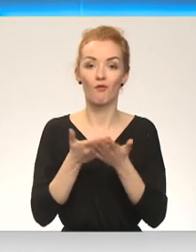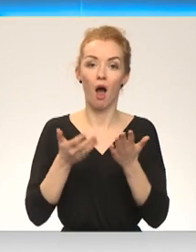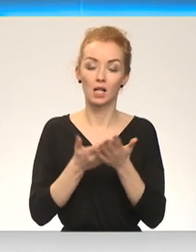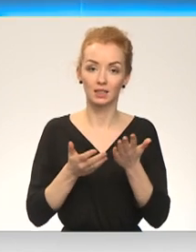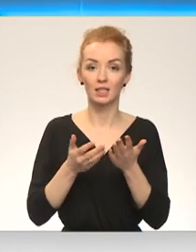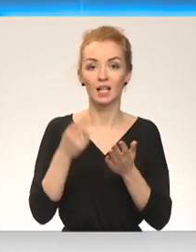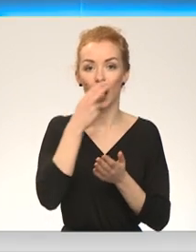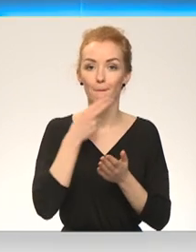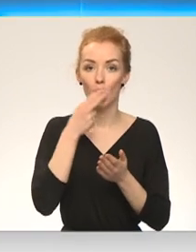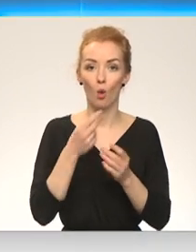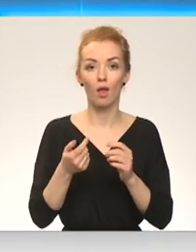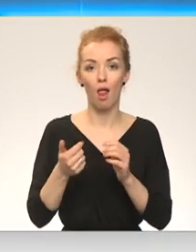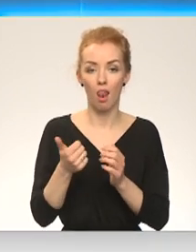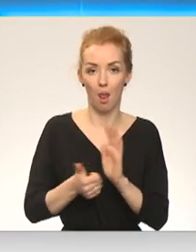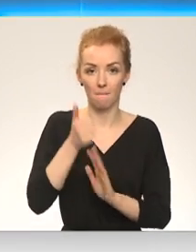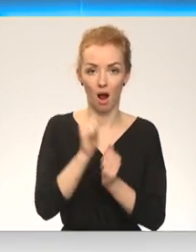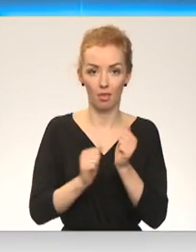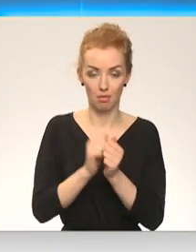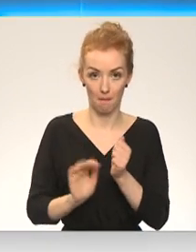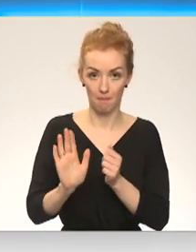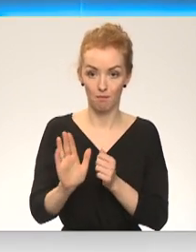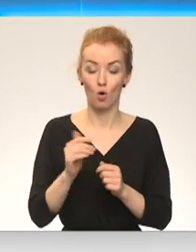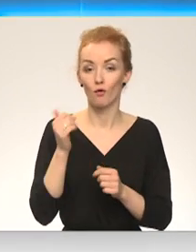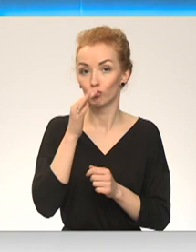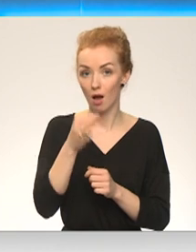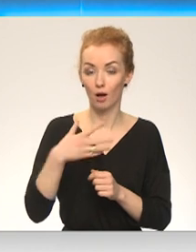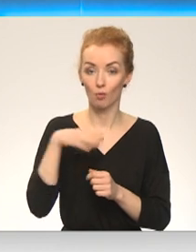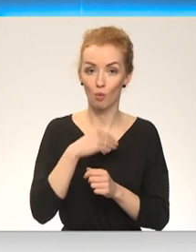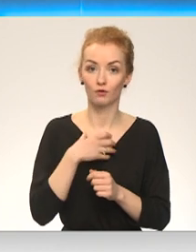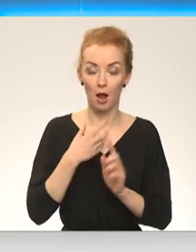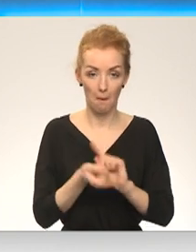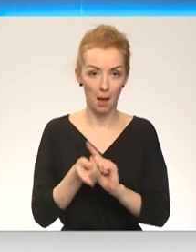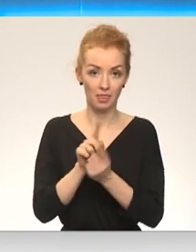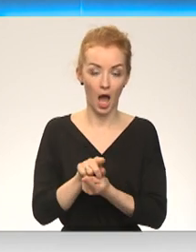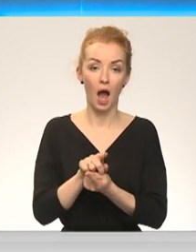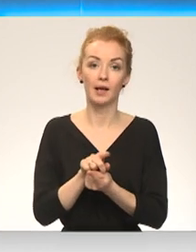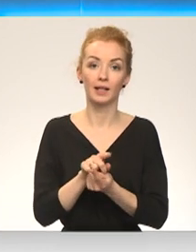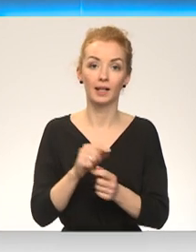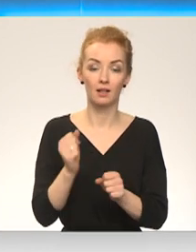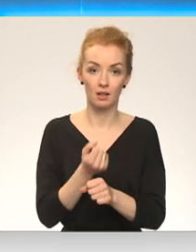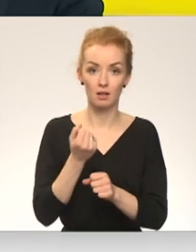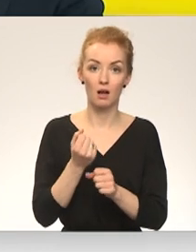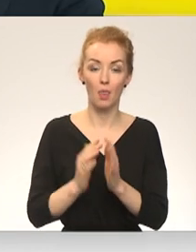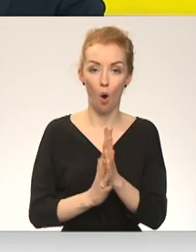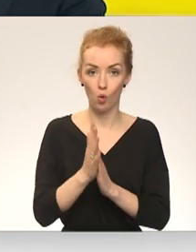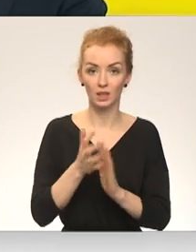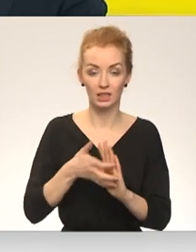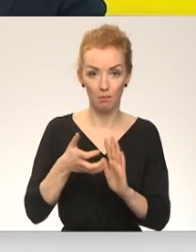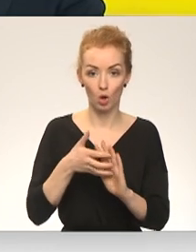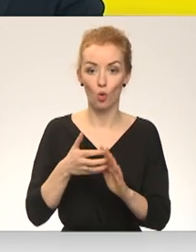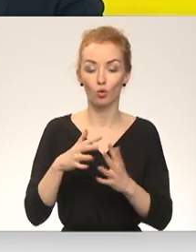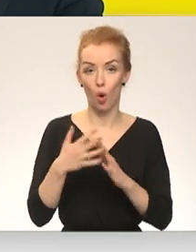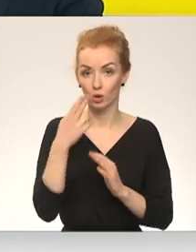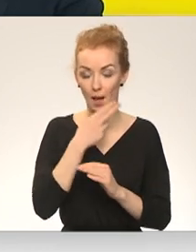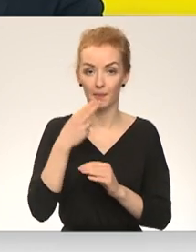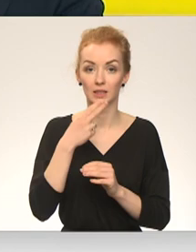jāmazina šo minerālmēsli lietojumus, ka mums tomēr jāpadara gan augsts izmantošana. Lauksaimniecība daudz